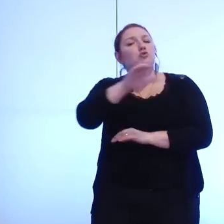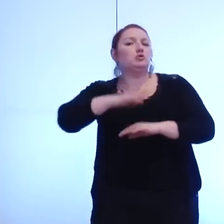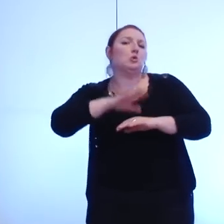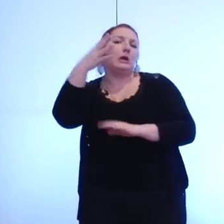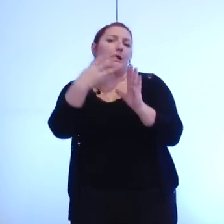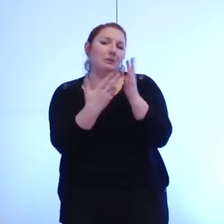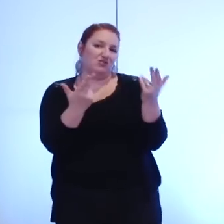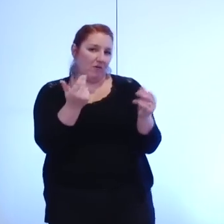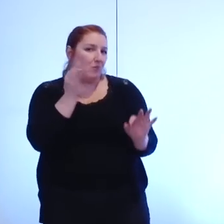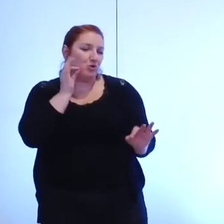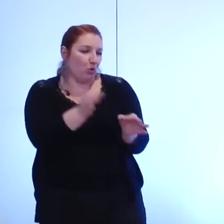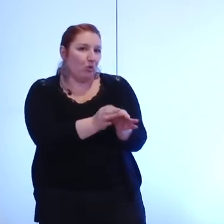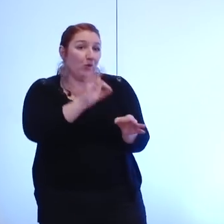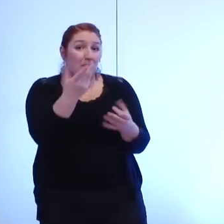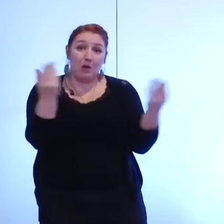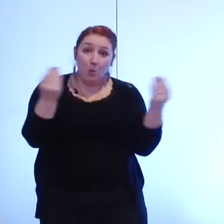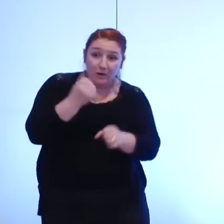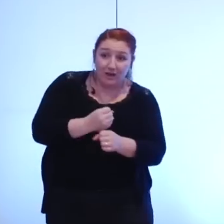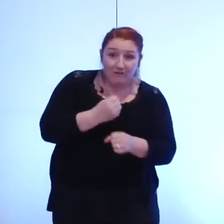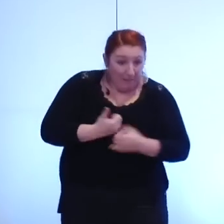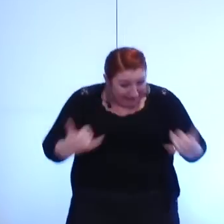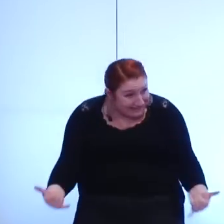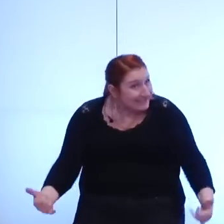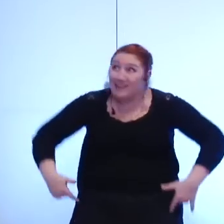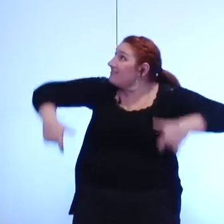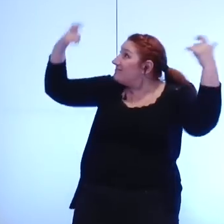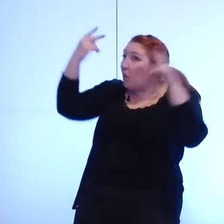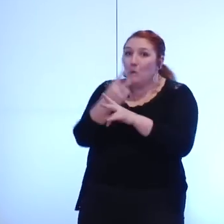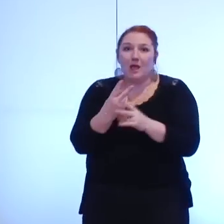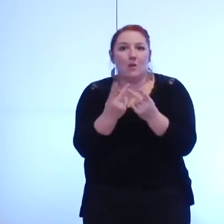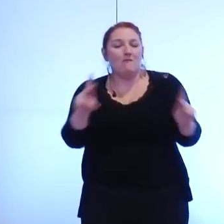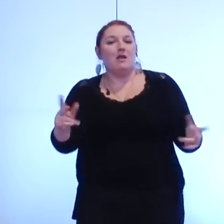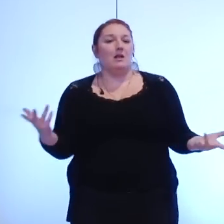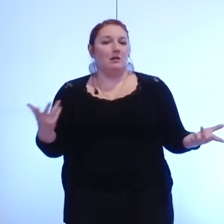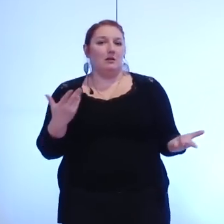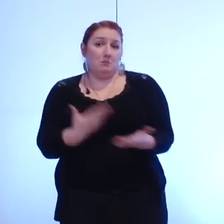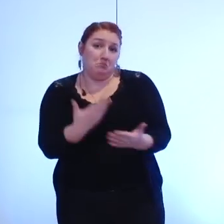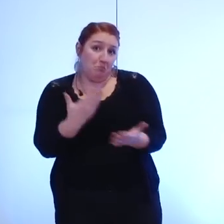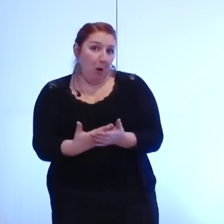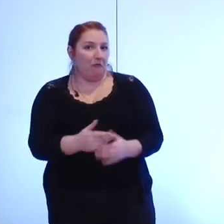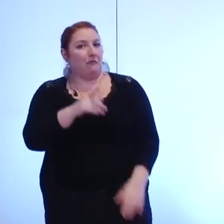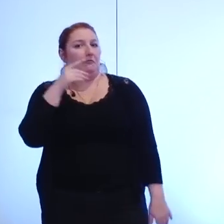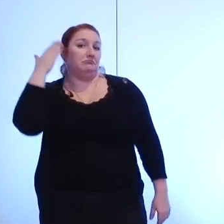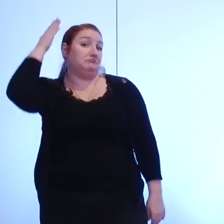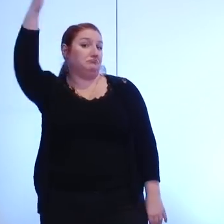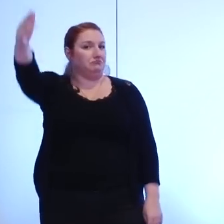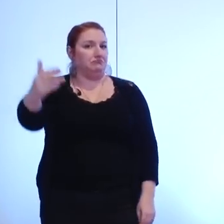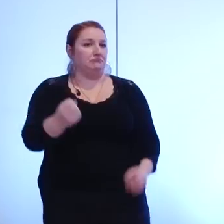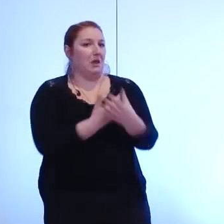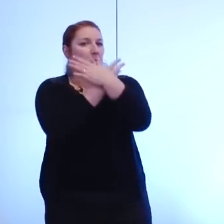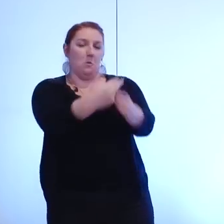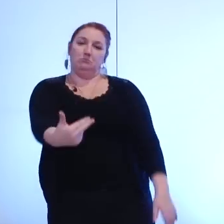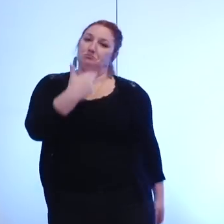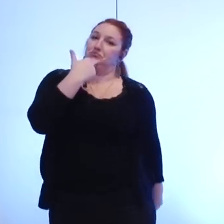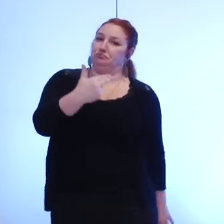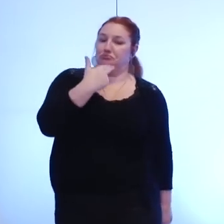et où travailleront-ils ? bien ici à l'hôtel de ville voilà qui en dit long sur l'efficacité prochaine de la métro et puis